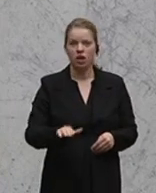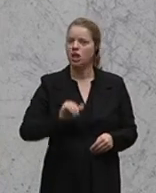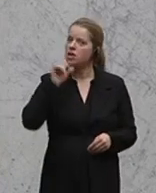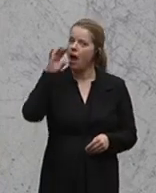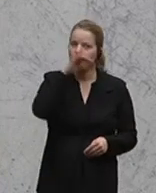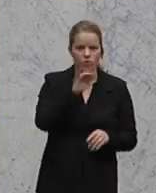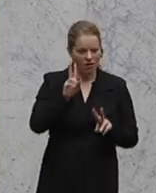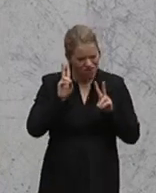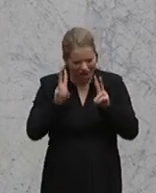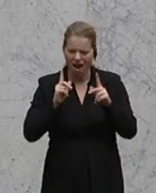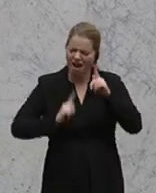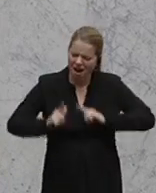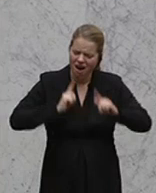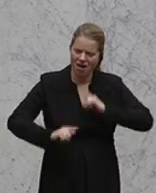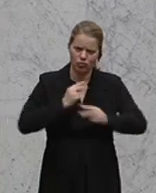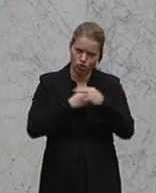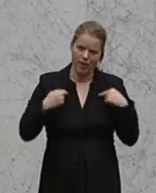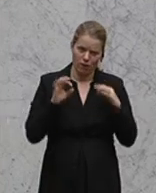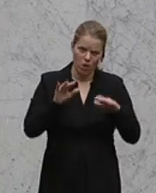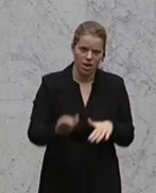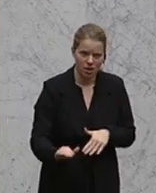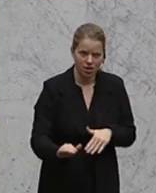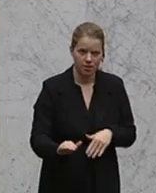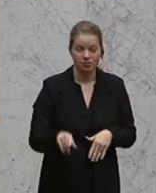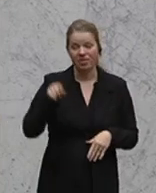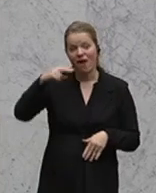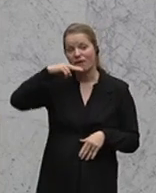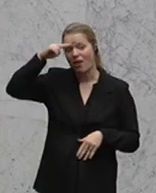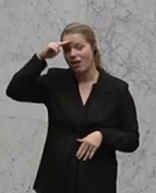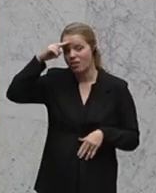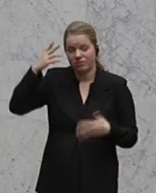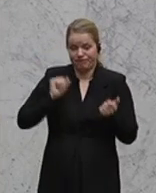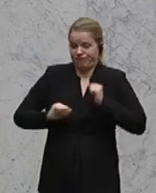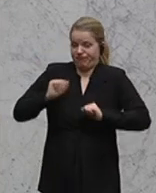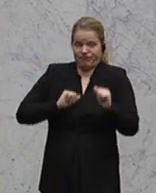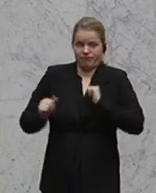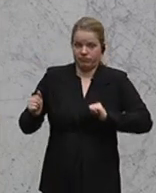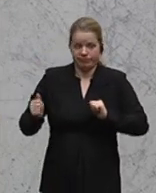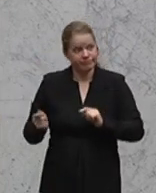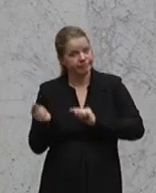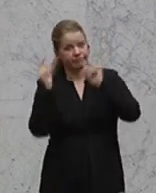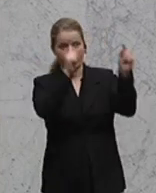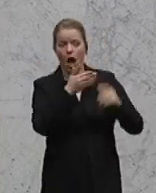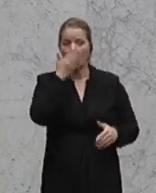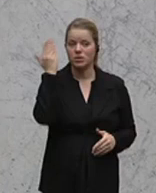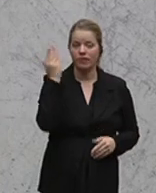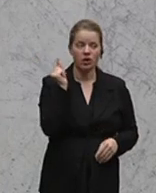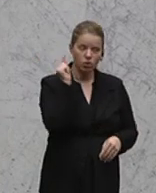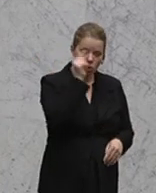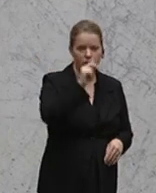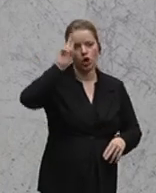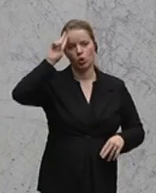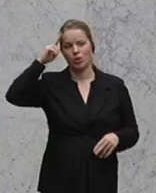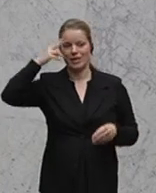Leid verursache. Dieser Vater war gezwungen, ins Ausland zu gehen, dort eine künstliche Befruchtung